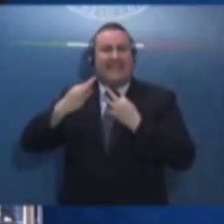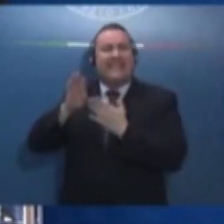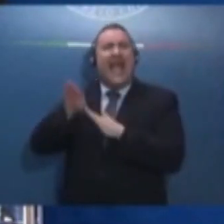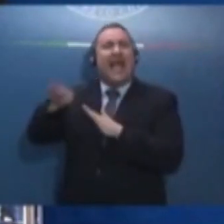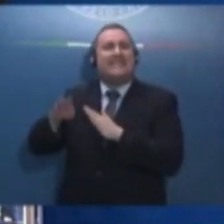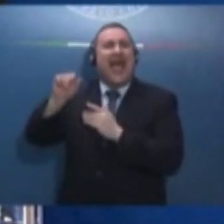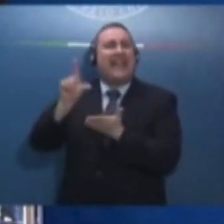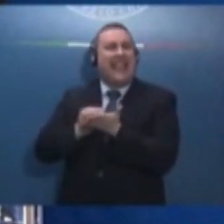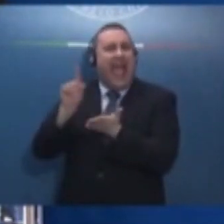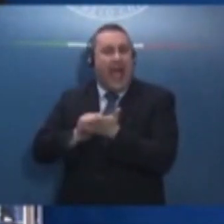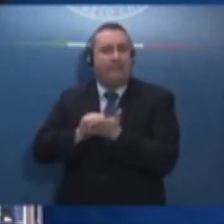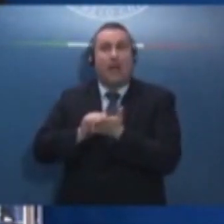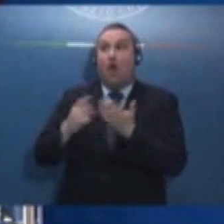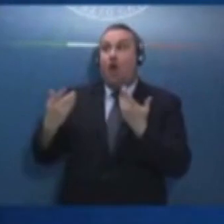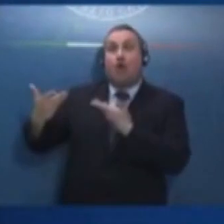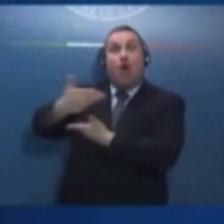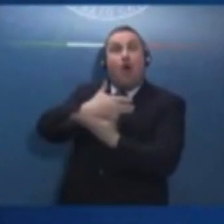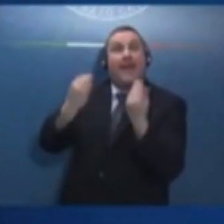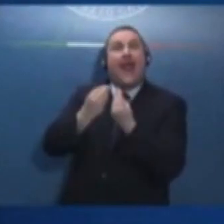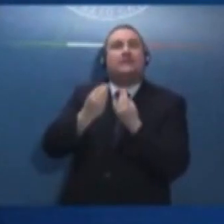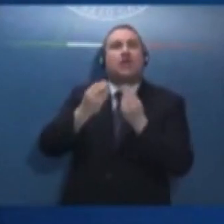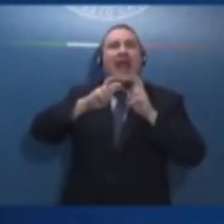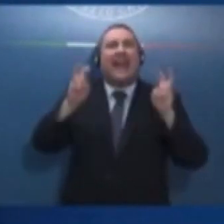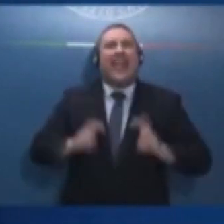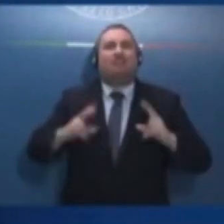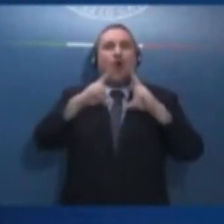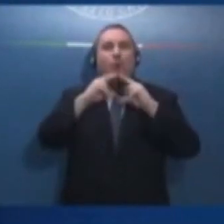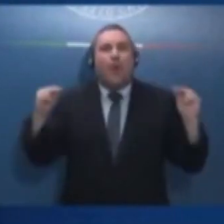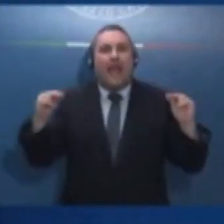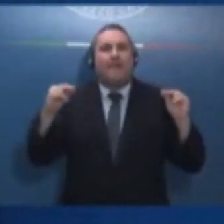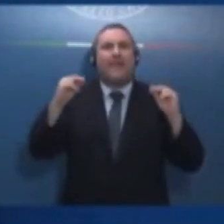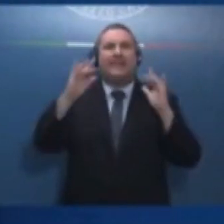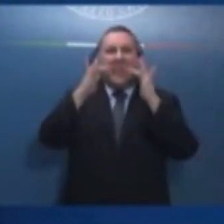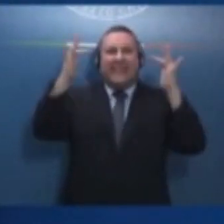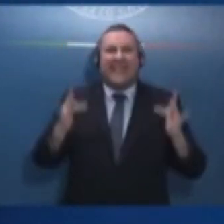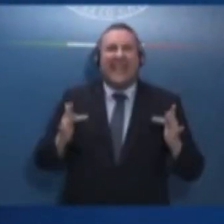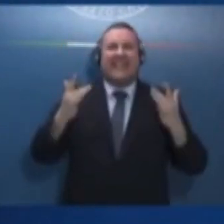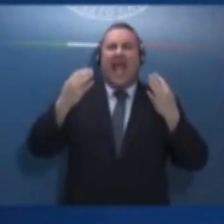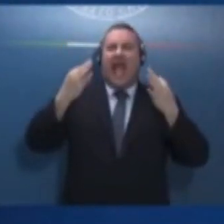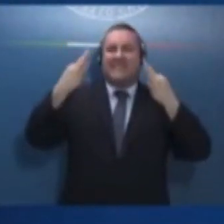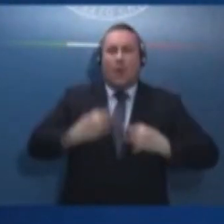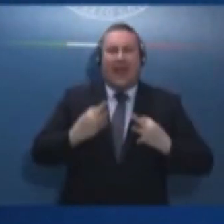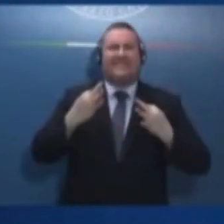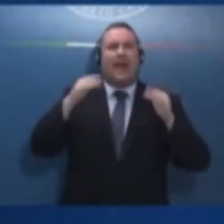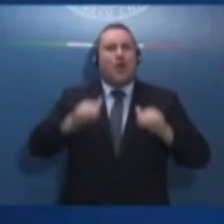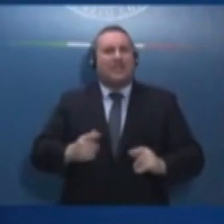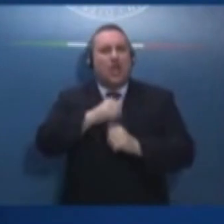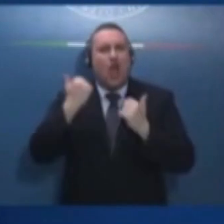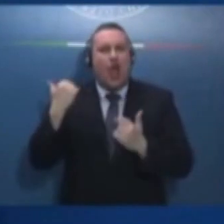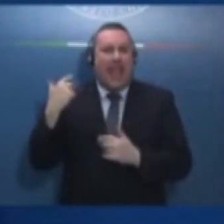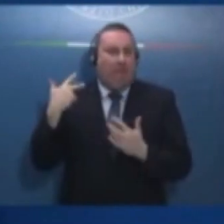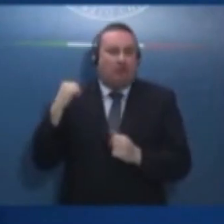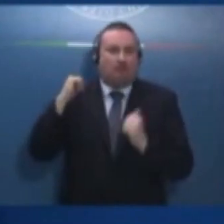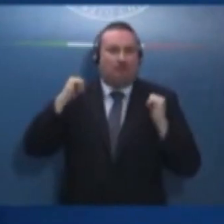cooperazione nel settore dell'energia nucleare, la cybersicurezza, il turismo, la protezione civile, la formazione dei